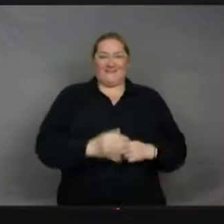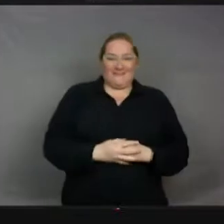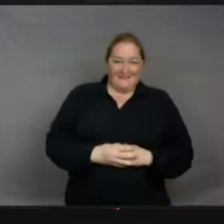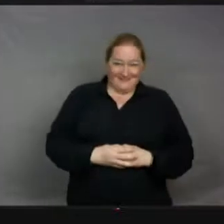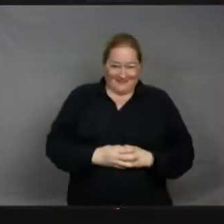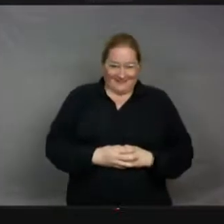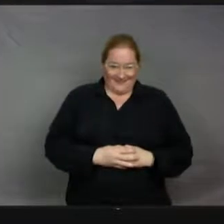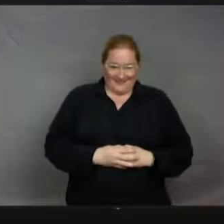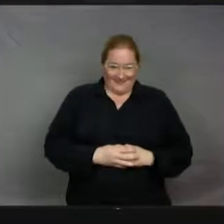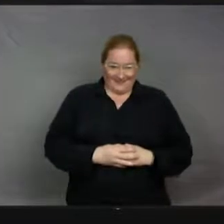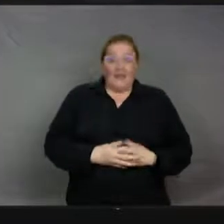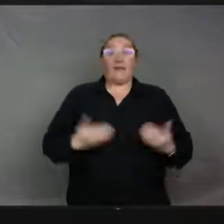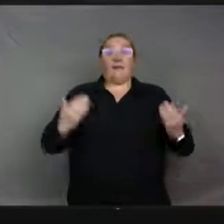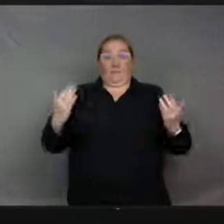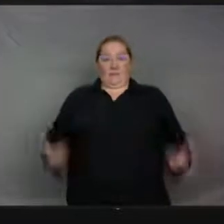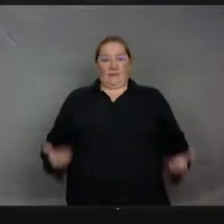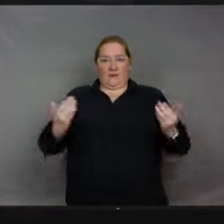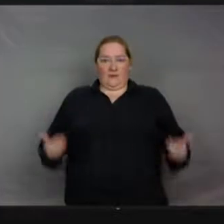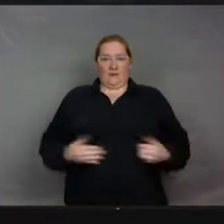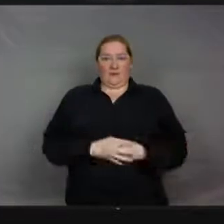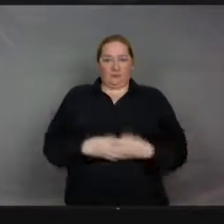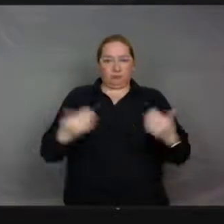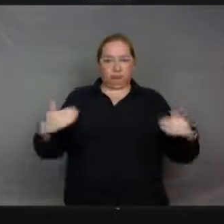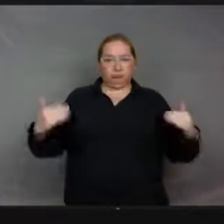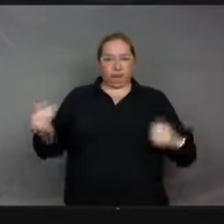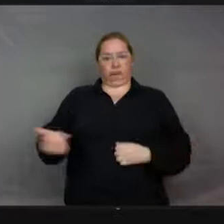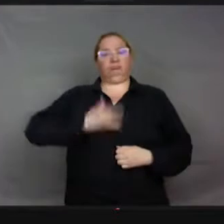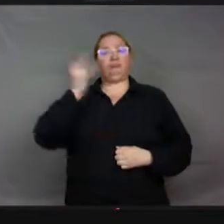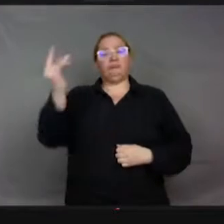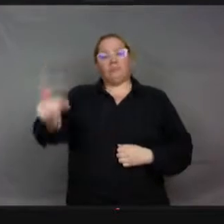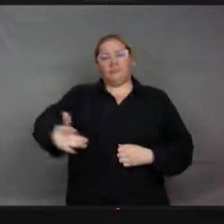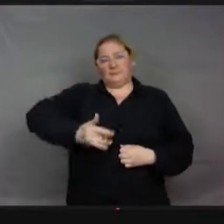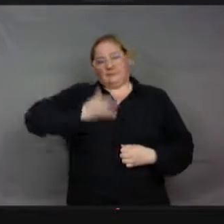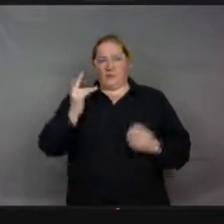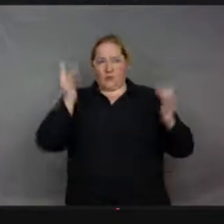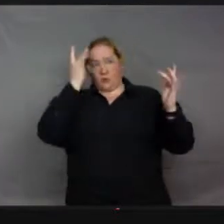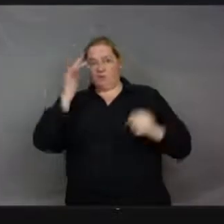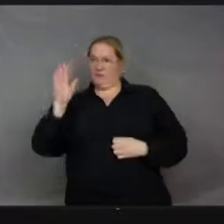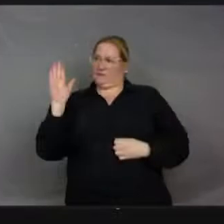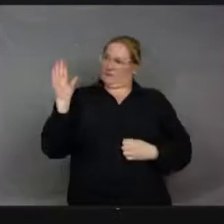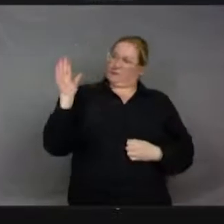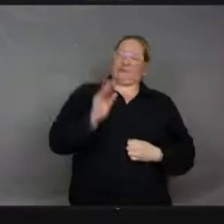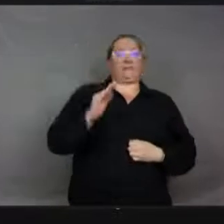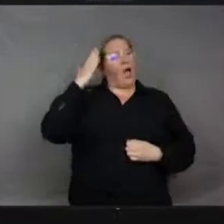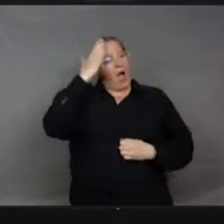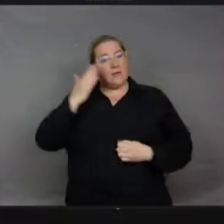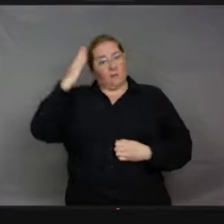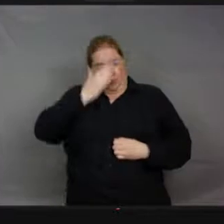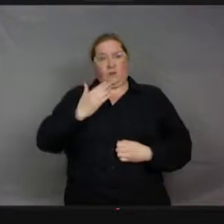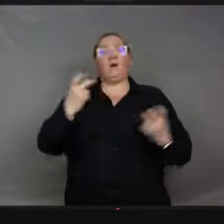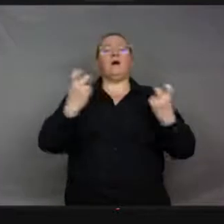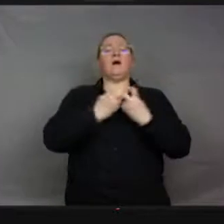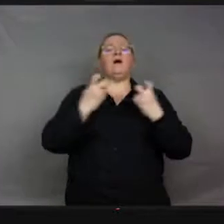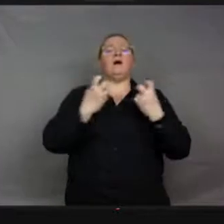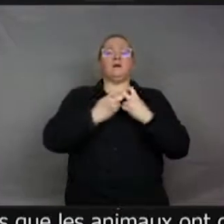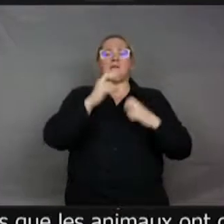Alors, maintenant, là, on parle de... Ah, ça, c'est un sujet passionnant. La culture, de plus en plus, on découvre que les animaux ont de la culture et le bourdon est vachement cultif.